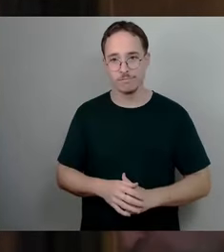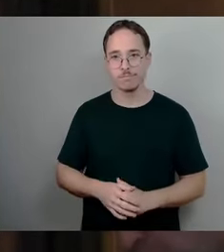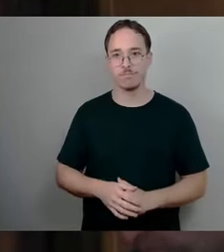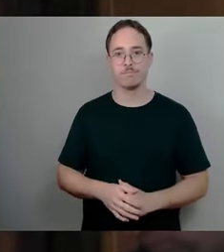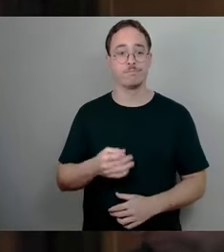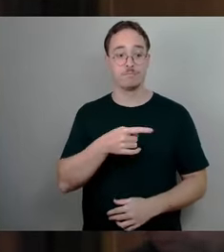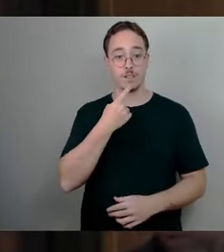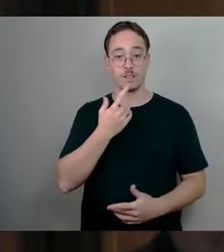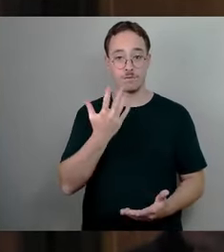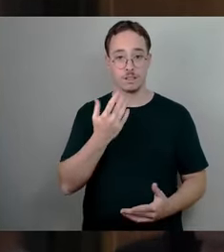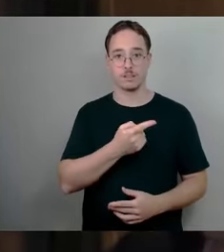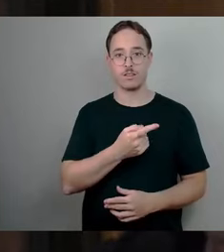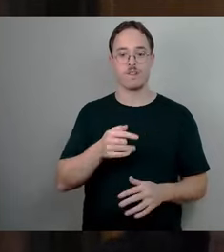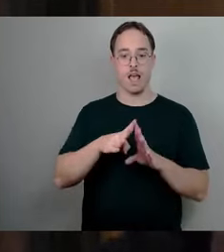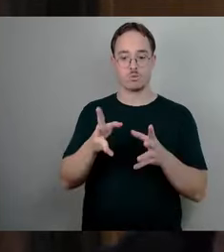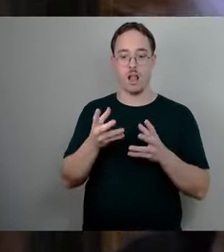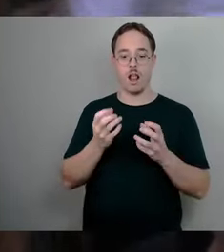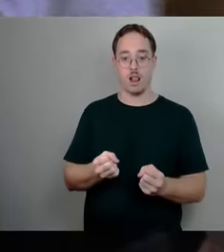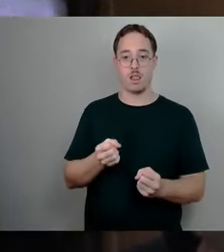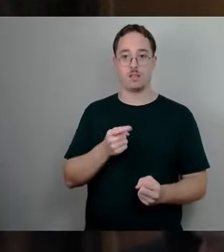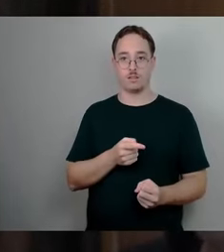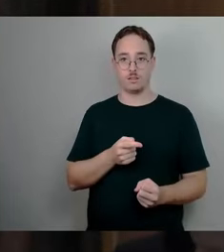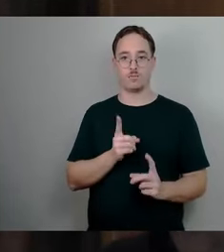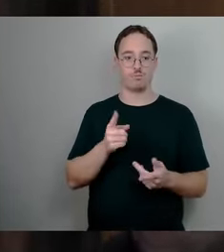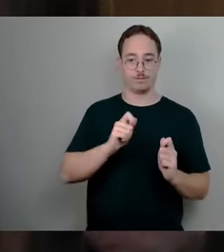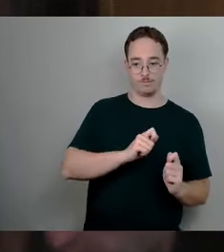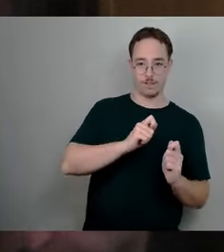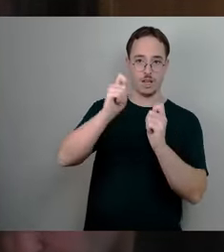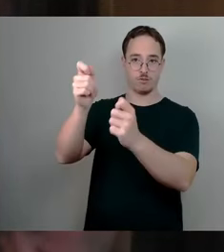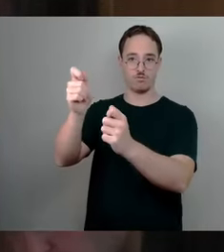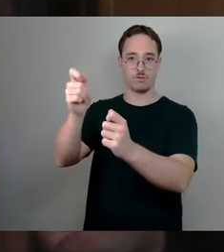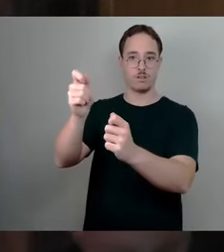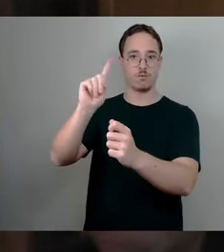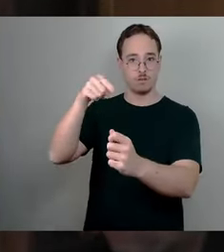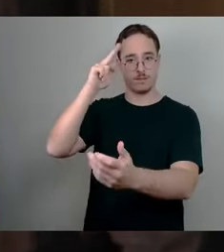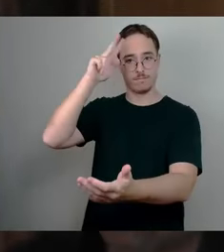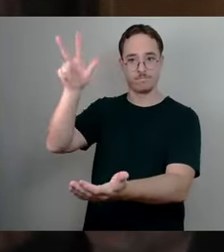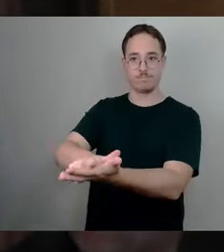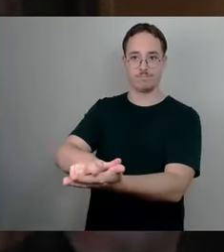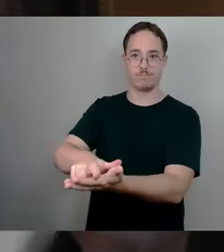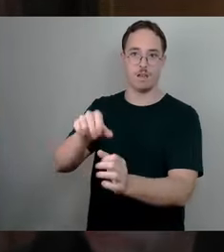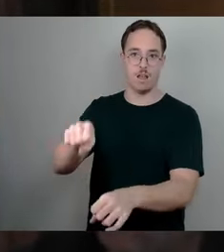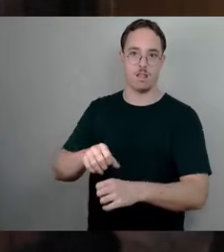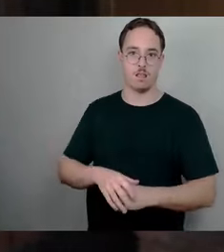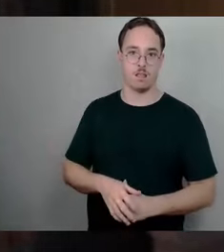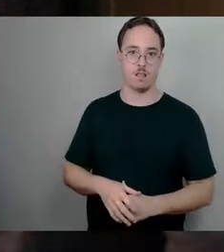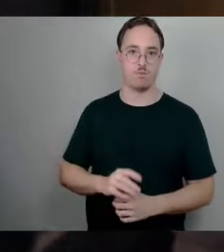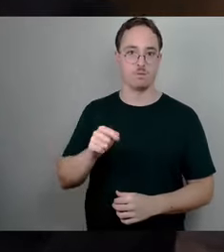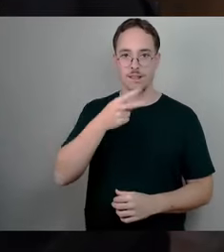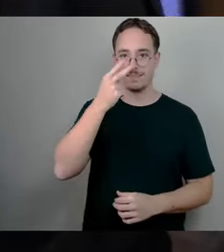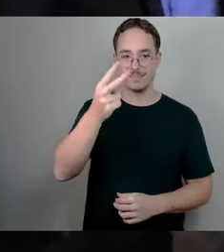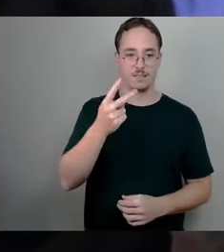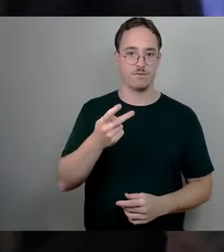ja als Verwaltung erst einmal einreichen, der dann genehmigungsfähig ist und dann sieht man, wo das Geld dann